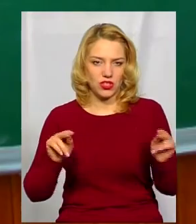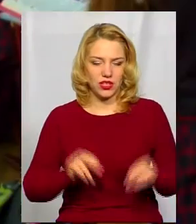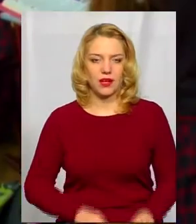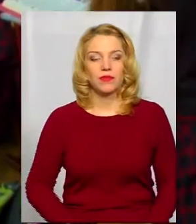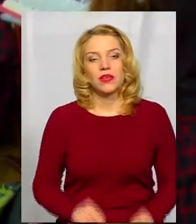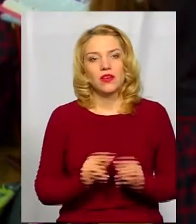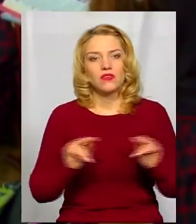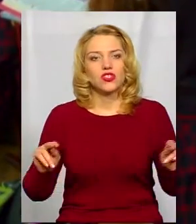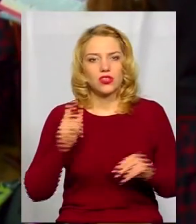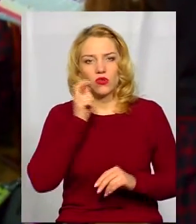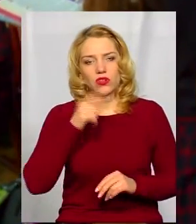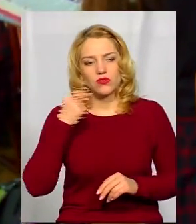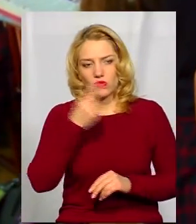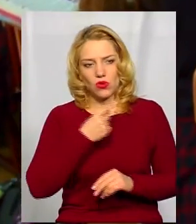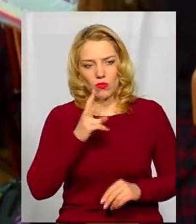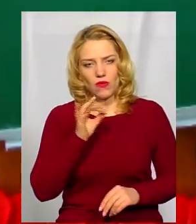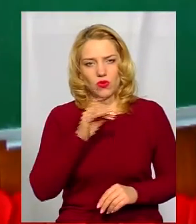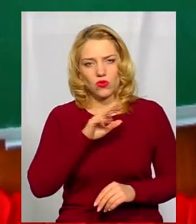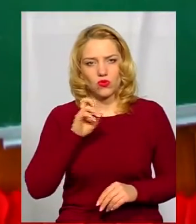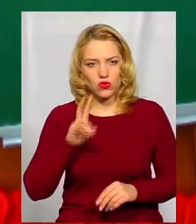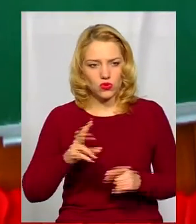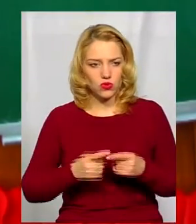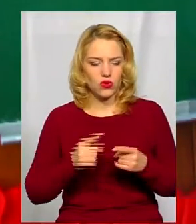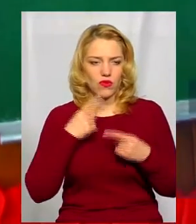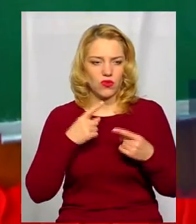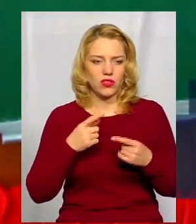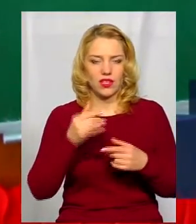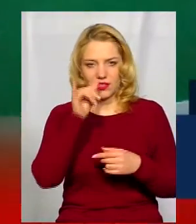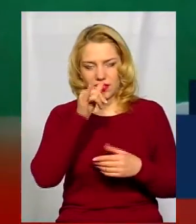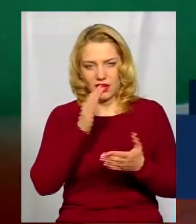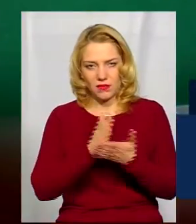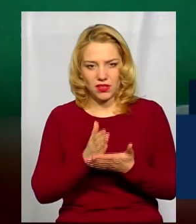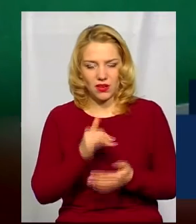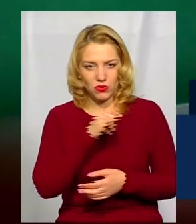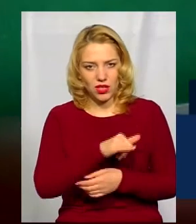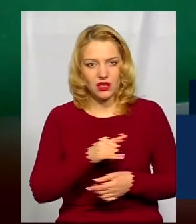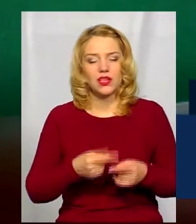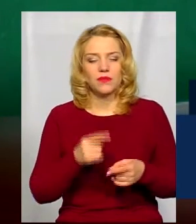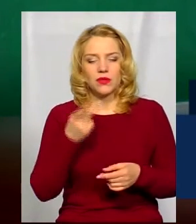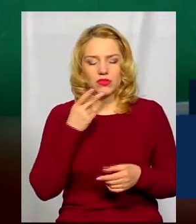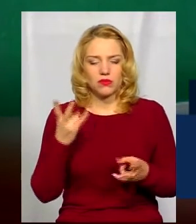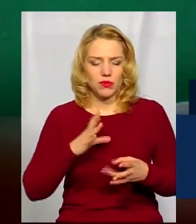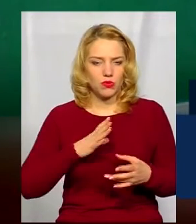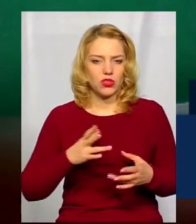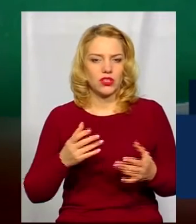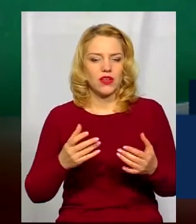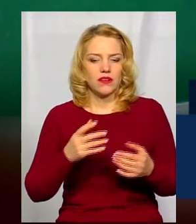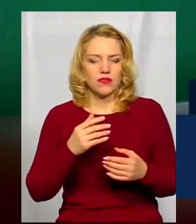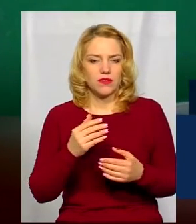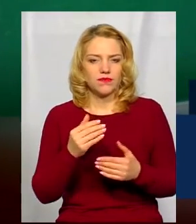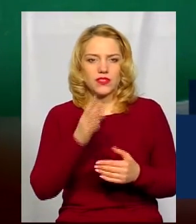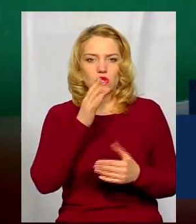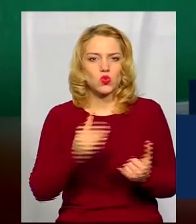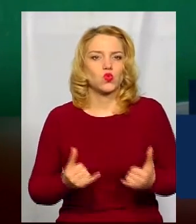гімназії Ірини Коржук сторінка в інстаграмі є. Нам потрібно постійно йти в ногу з часом, з сучасними технологіями,